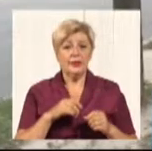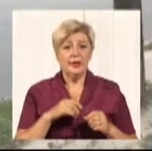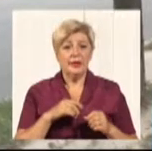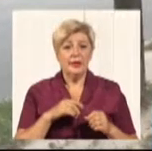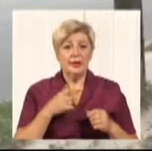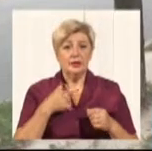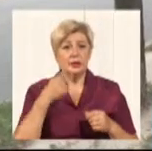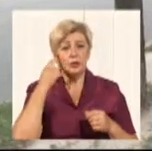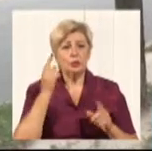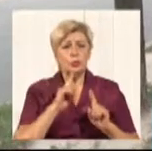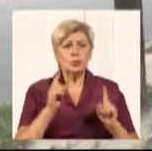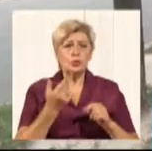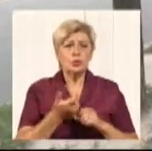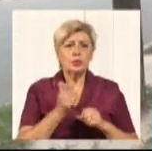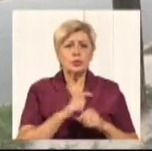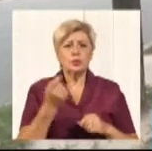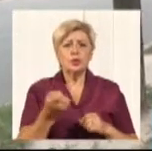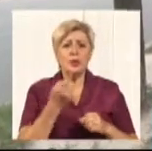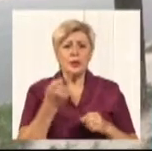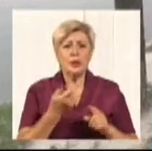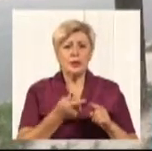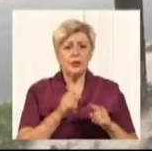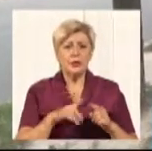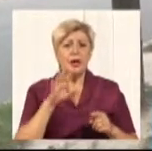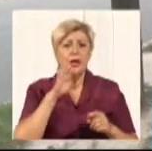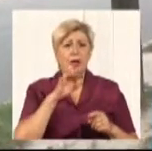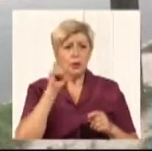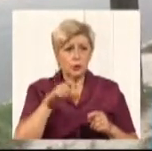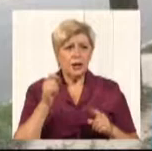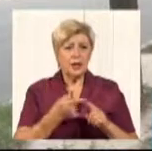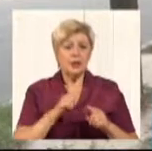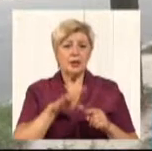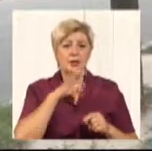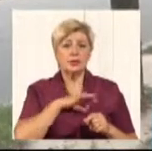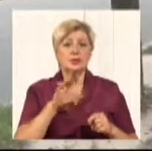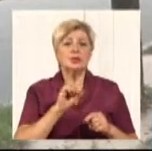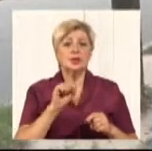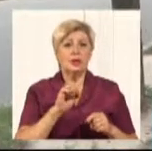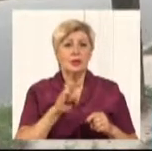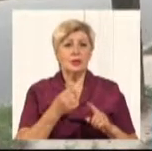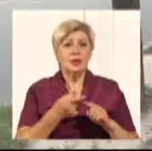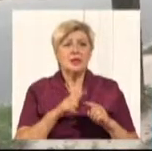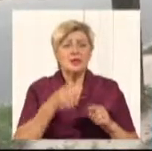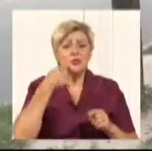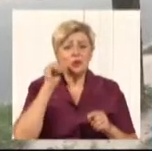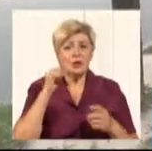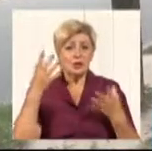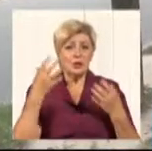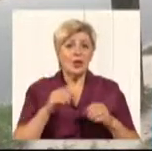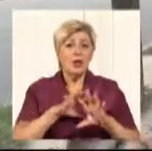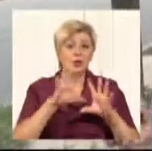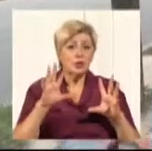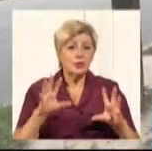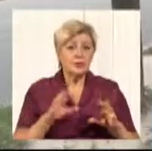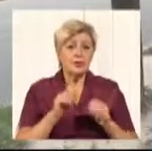мало, верніше, залишилось людей, які користуються аналоговим телебаченням. Це вже якби вчорашній день, скажімо так. Вже всі